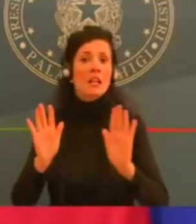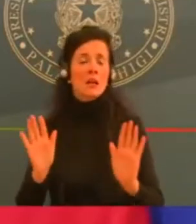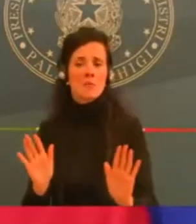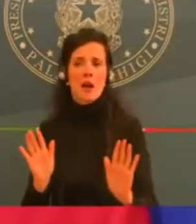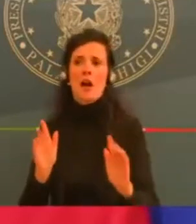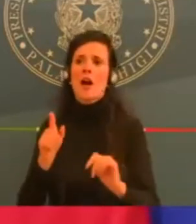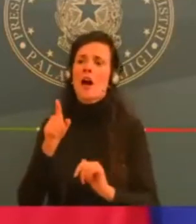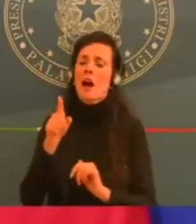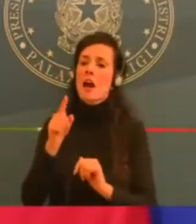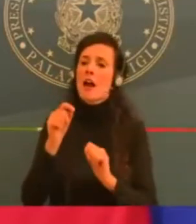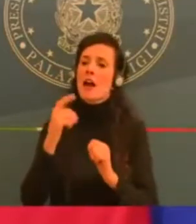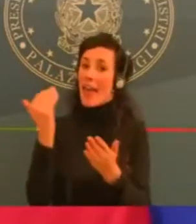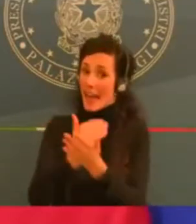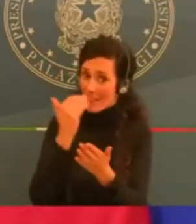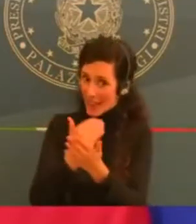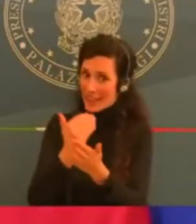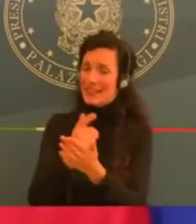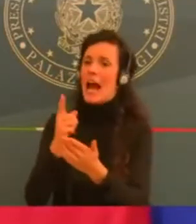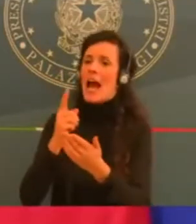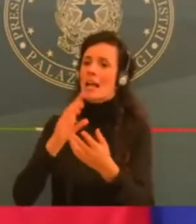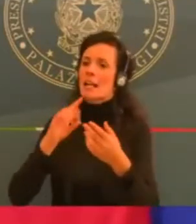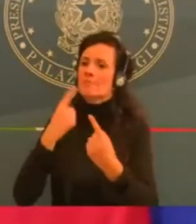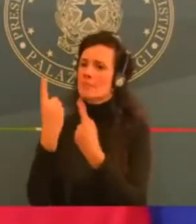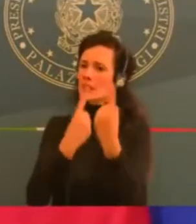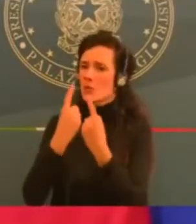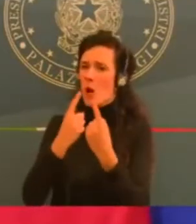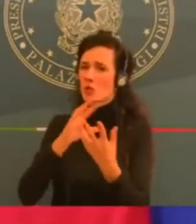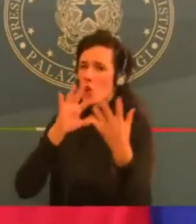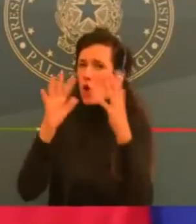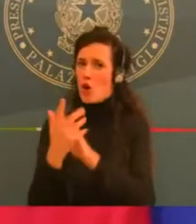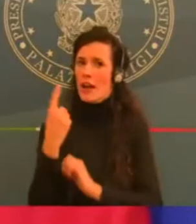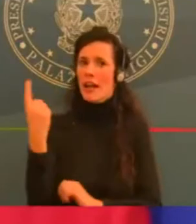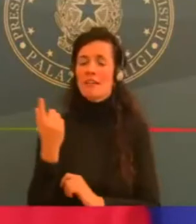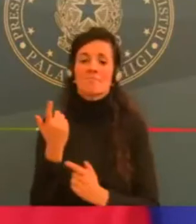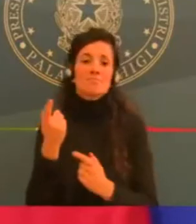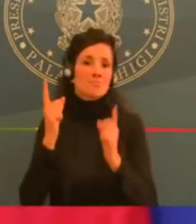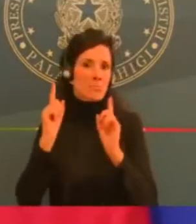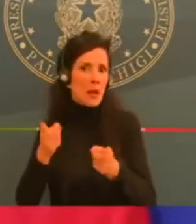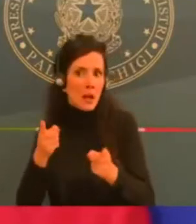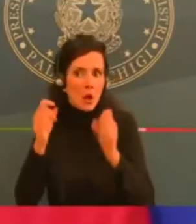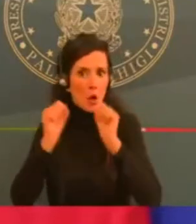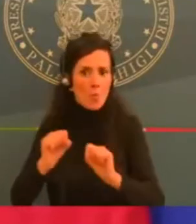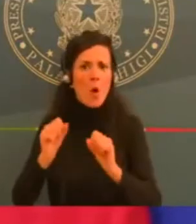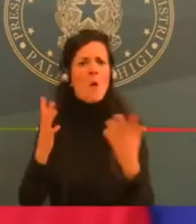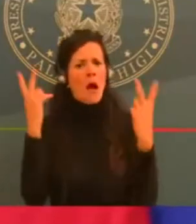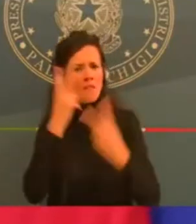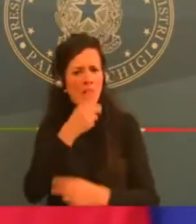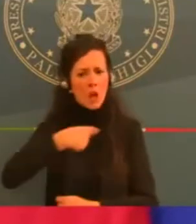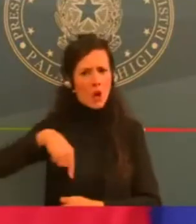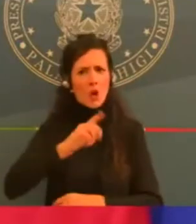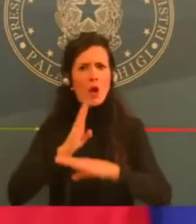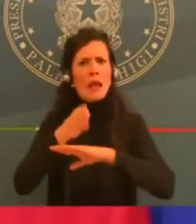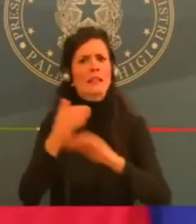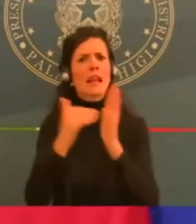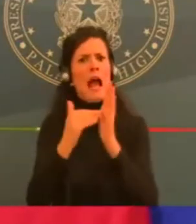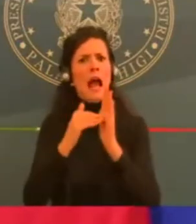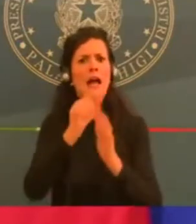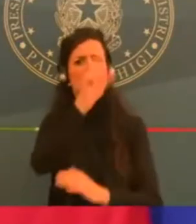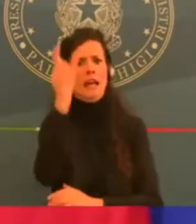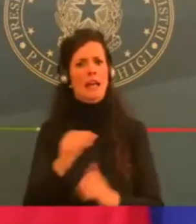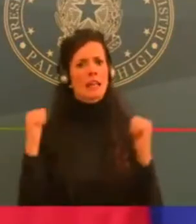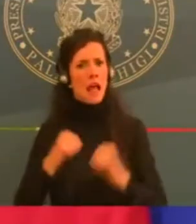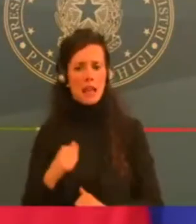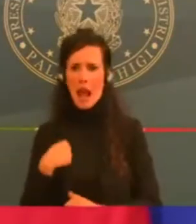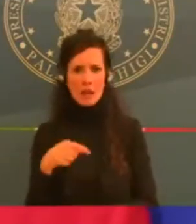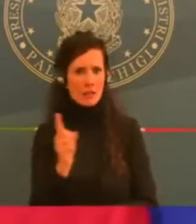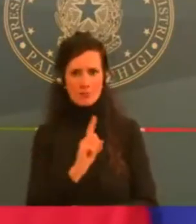Il divieto, quando poi leggerete, avrete la bontà di leggere il decreto legge, è stato concepito come limiti